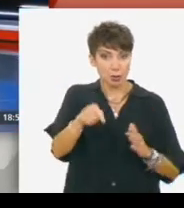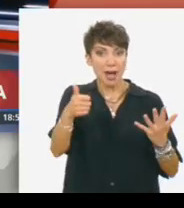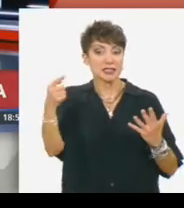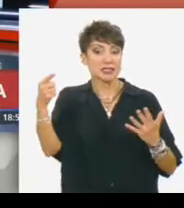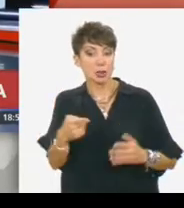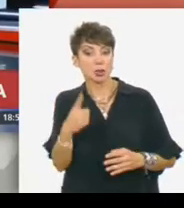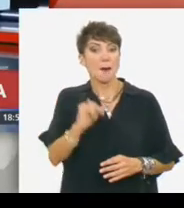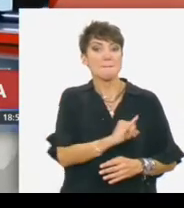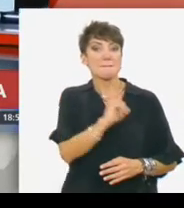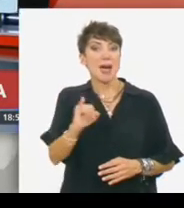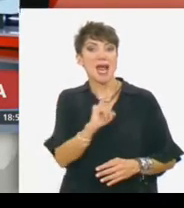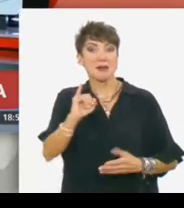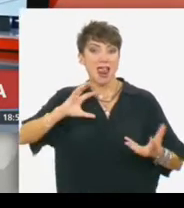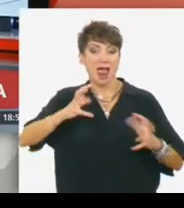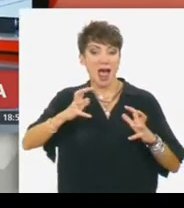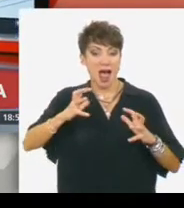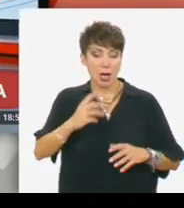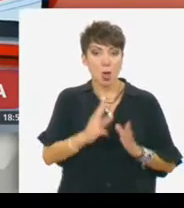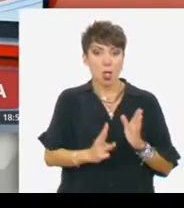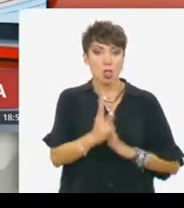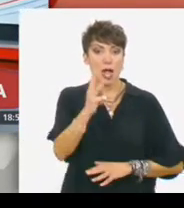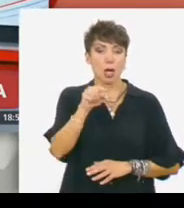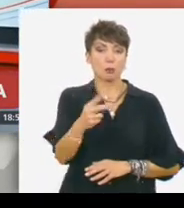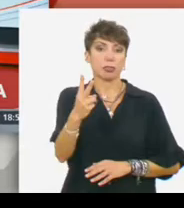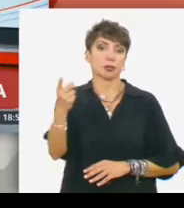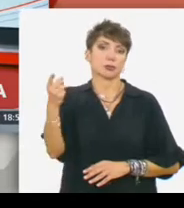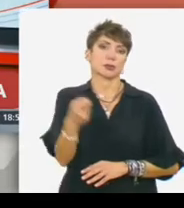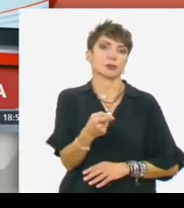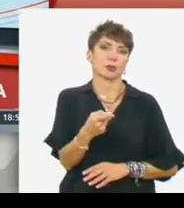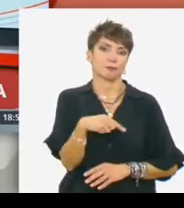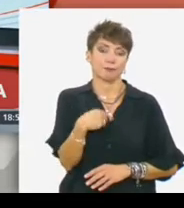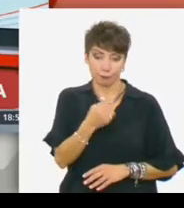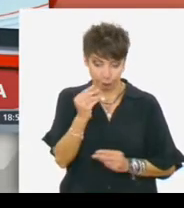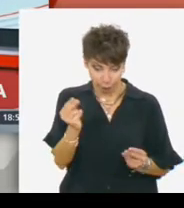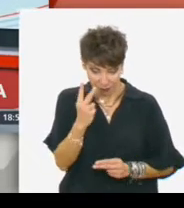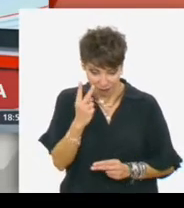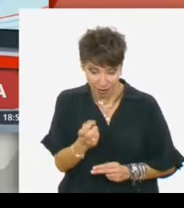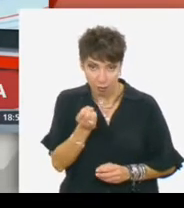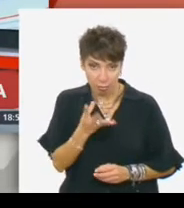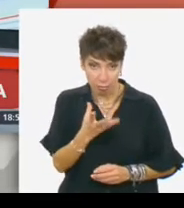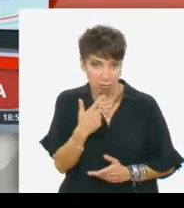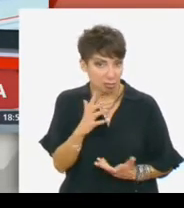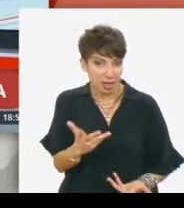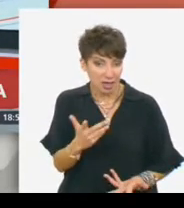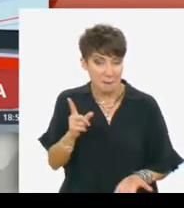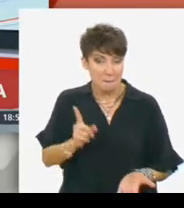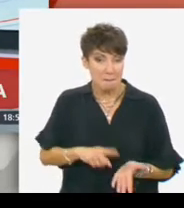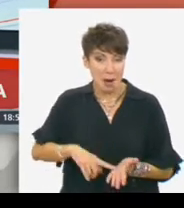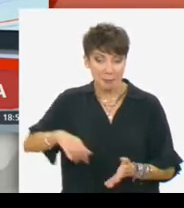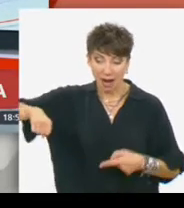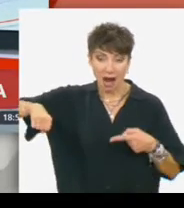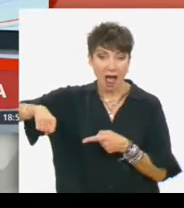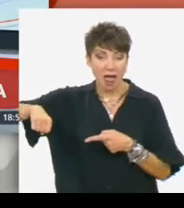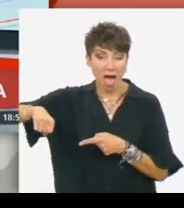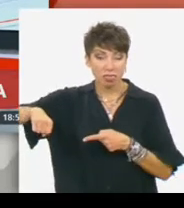13,2%. Ίσως αυτά τα στοιχεία οι Αντώνοι να δείχνουν γιατί πρέπει να πετύχει και το καλάθι του νοικοκυριού.